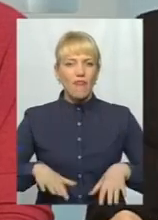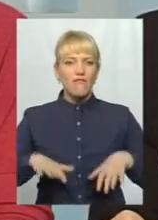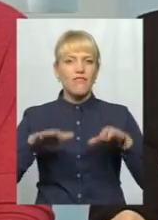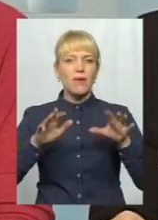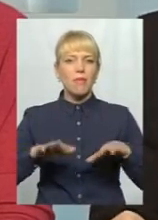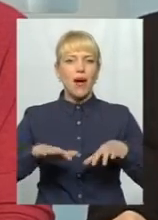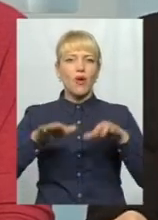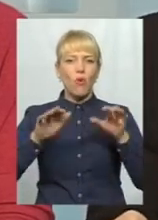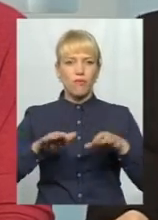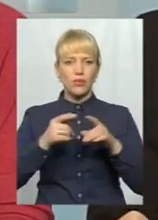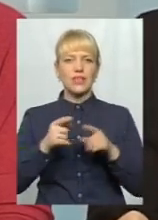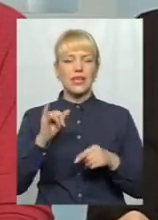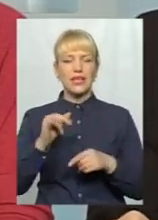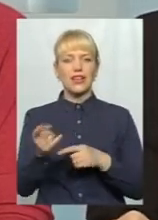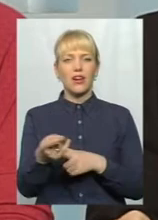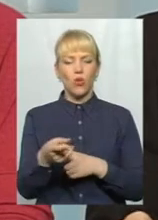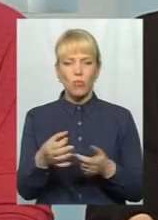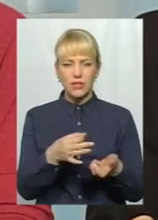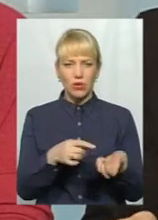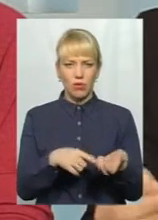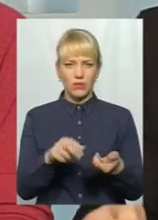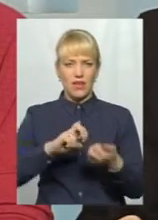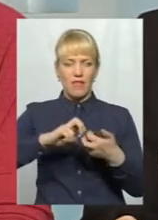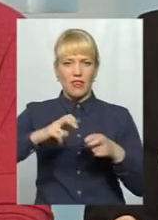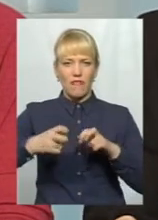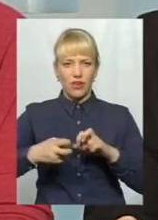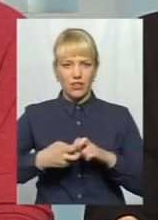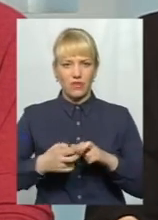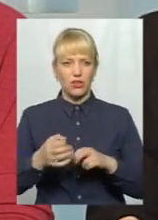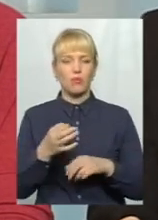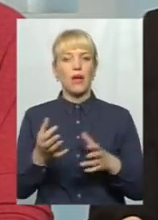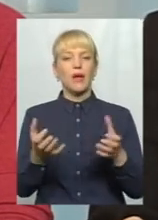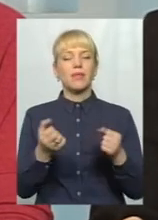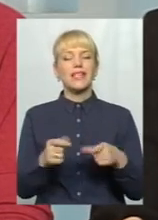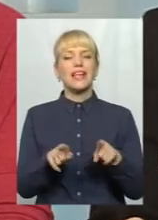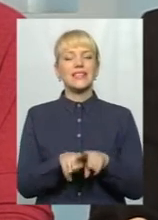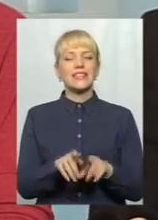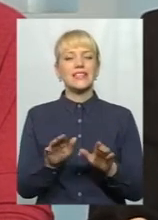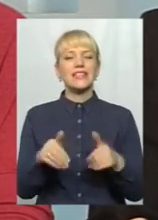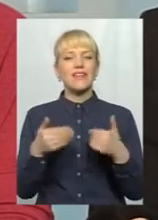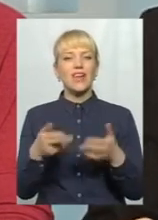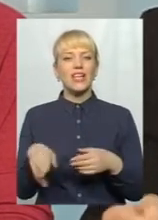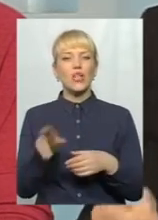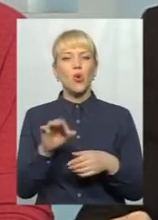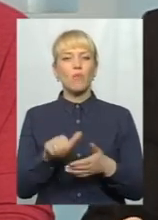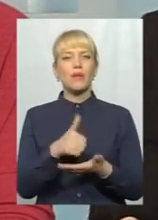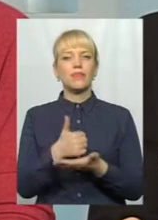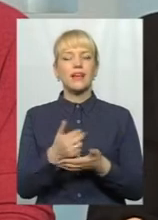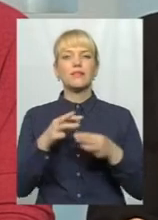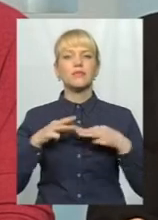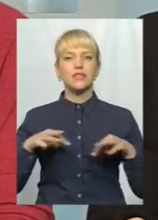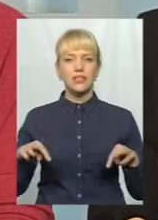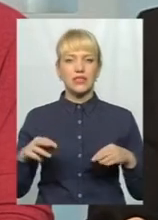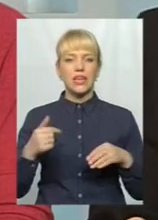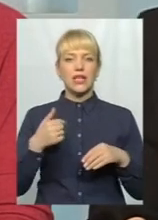вже і Тернопільська область, Івано-Франківська область прийняли такі відповідні звернення до прем'єр-міністра України. Я підготував